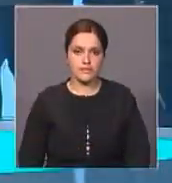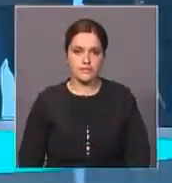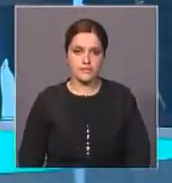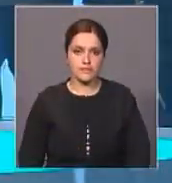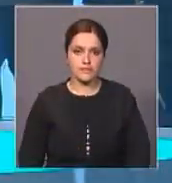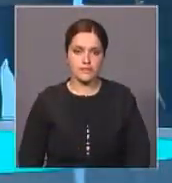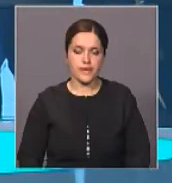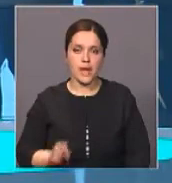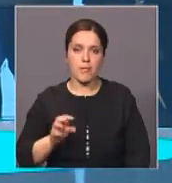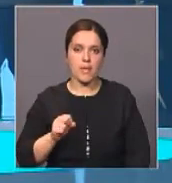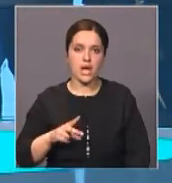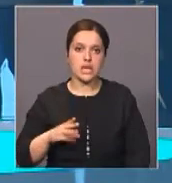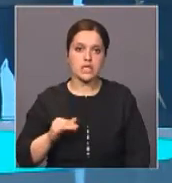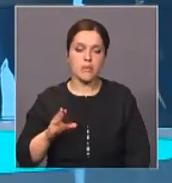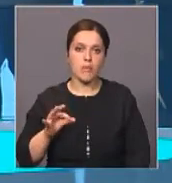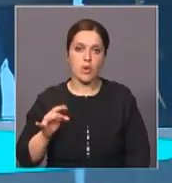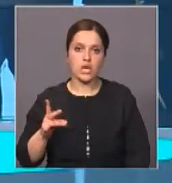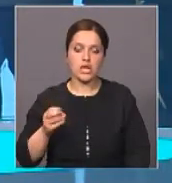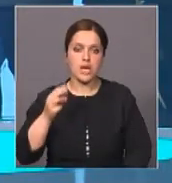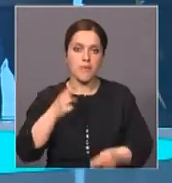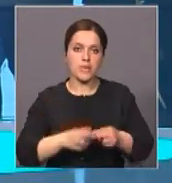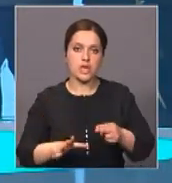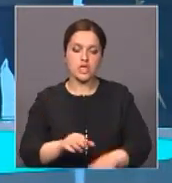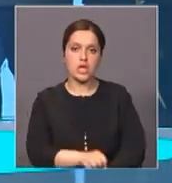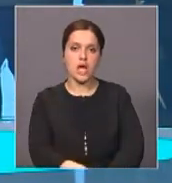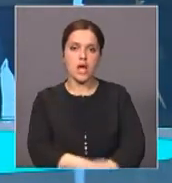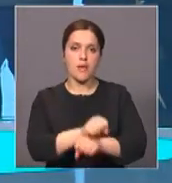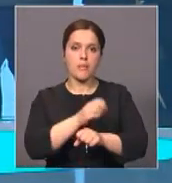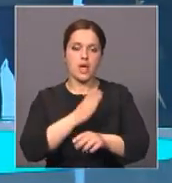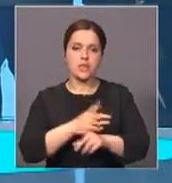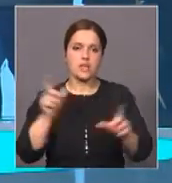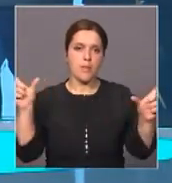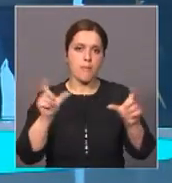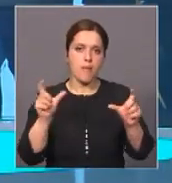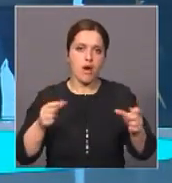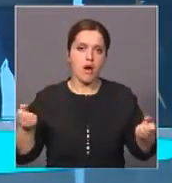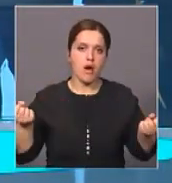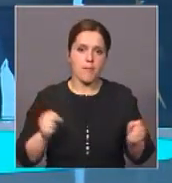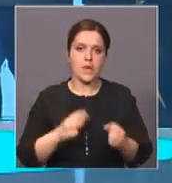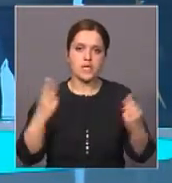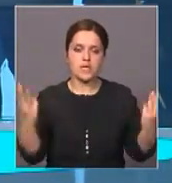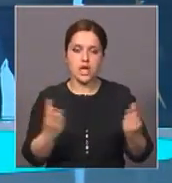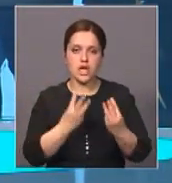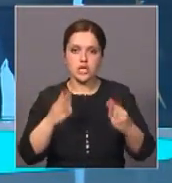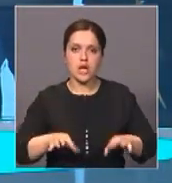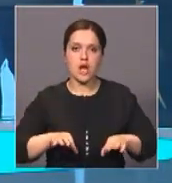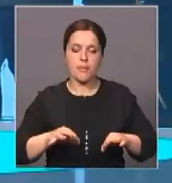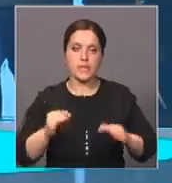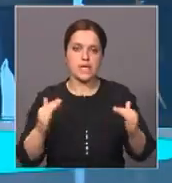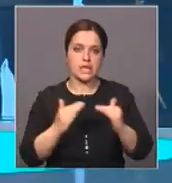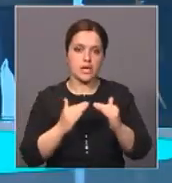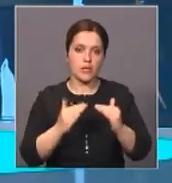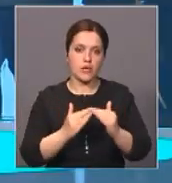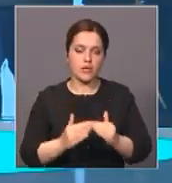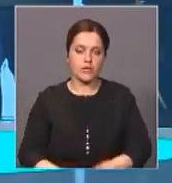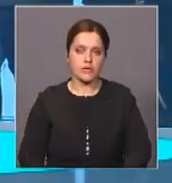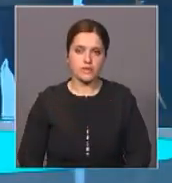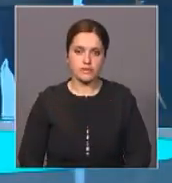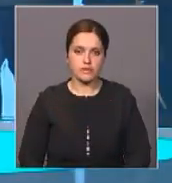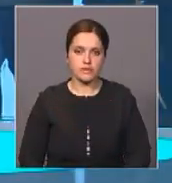В Балтиморе не прекращаются демонстрации. В городе разграблены магазины, сожжены десятки автомобилей и домов.